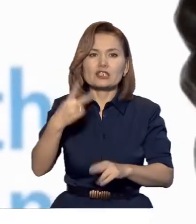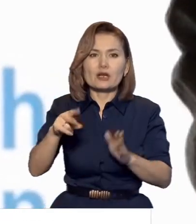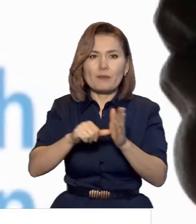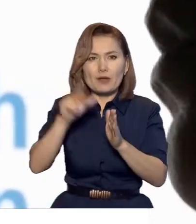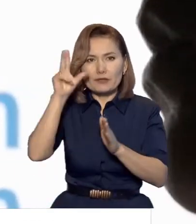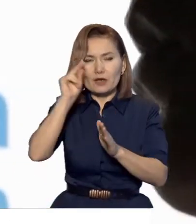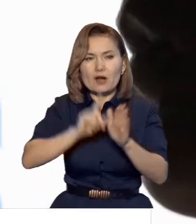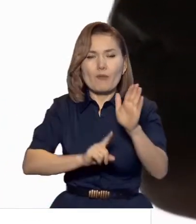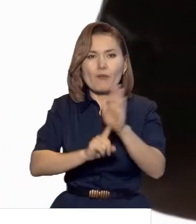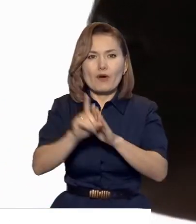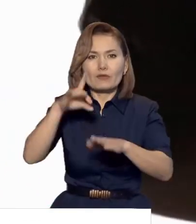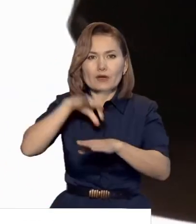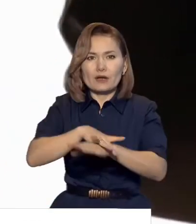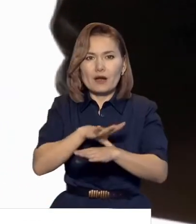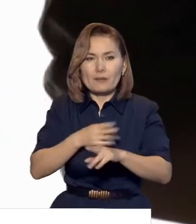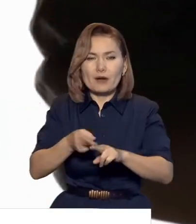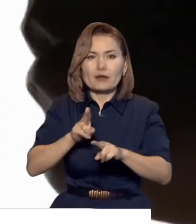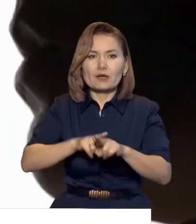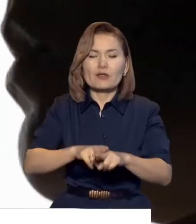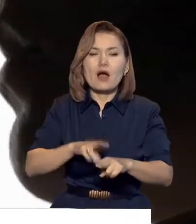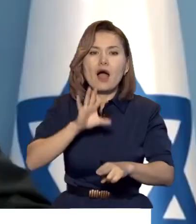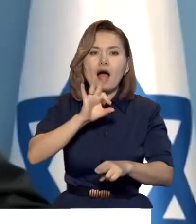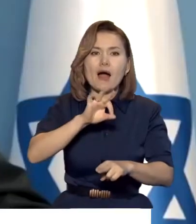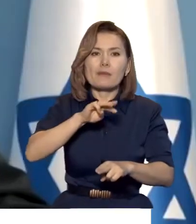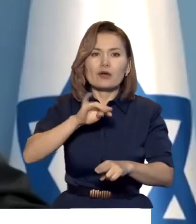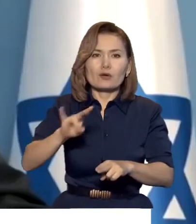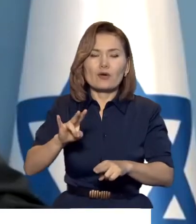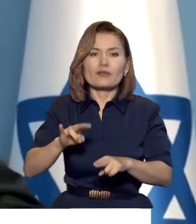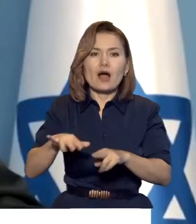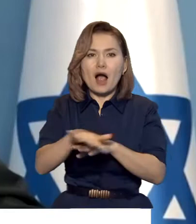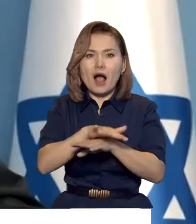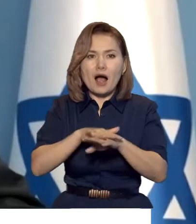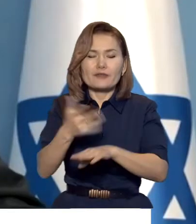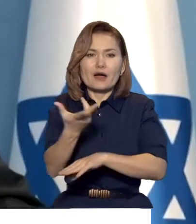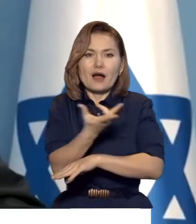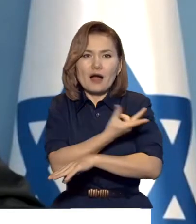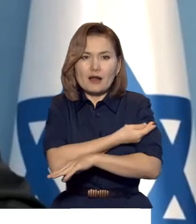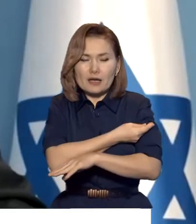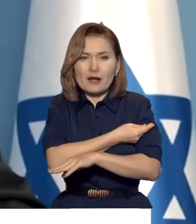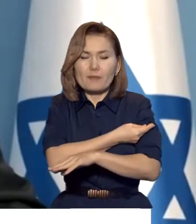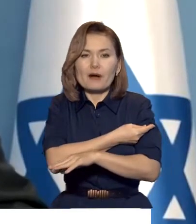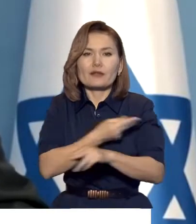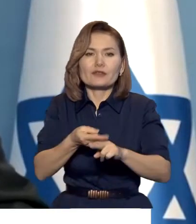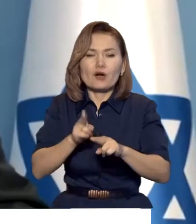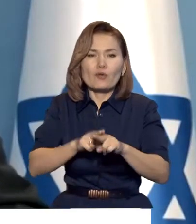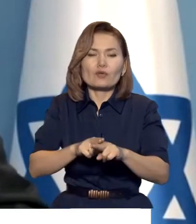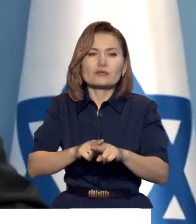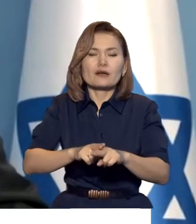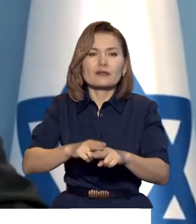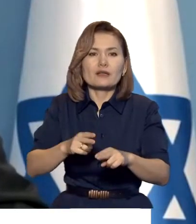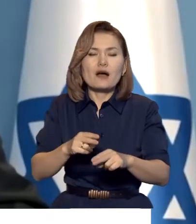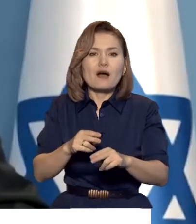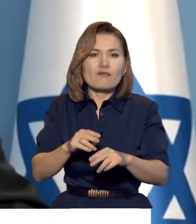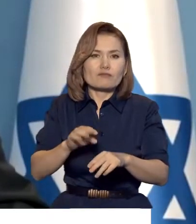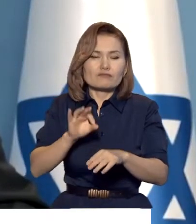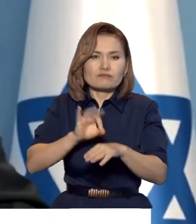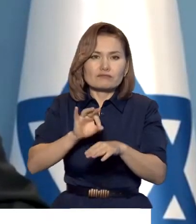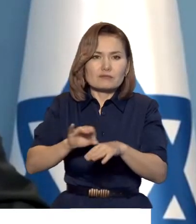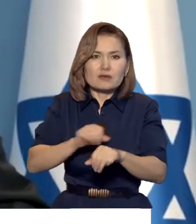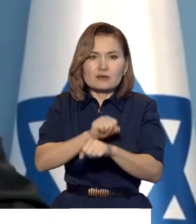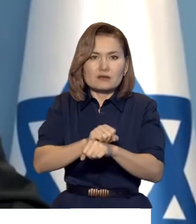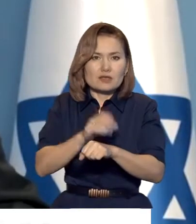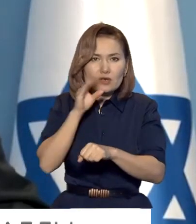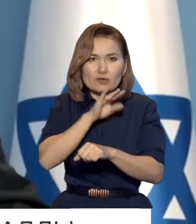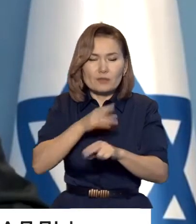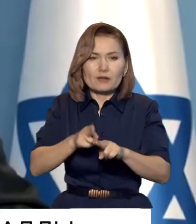-сында табылда, тағы бір айта кететін жайт Амикрон қалықты вакцин алау денгей жоғары елдердеде тез тарап жатыр. Ал Израилде